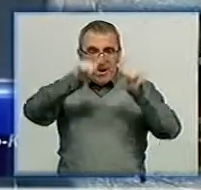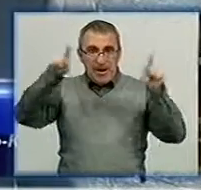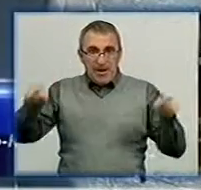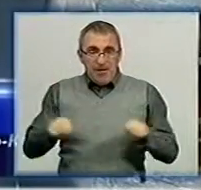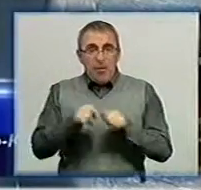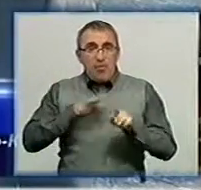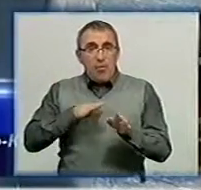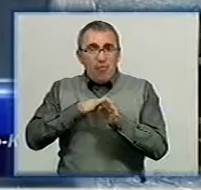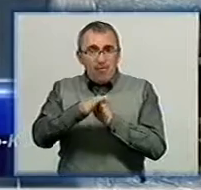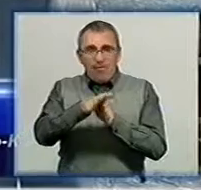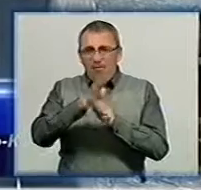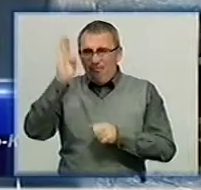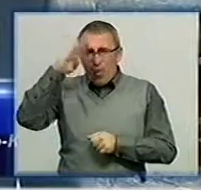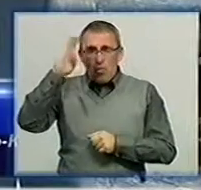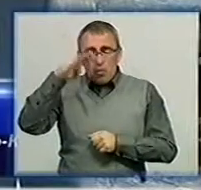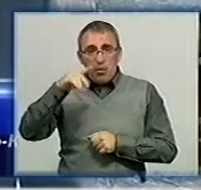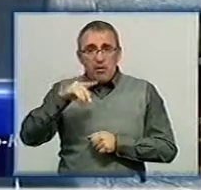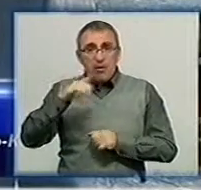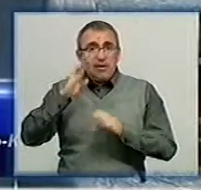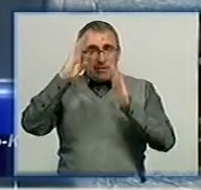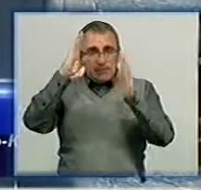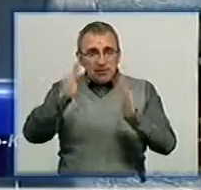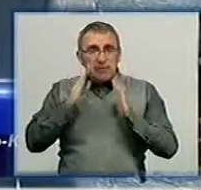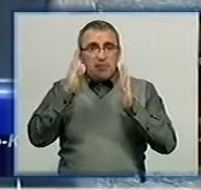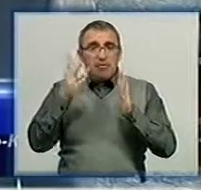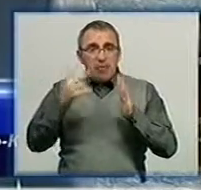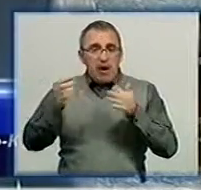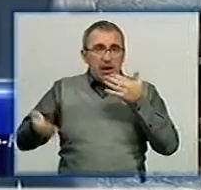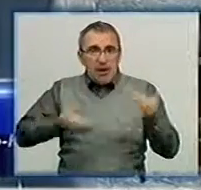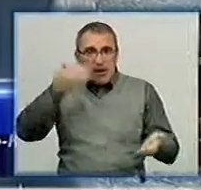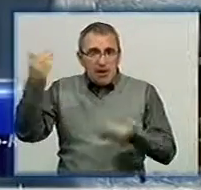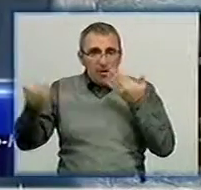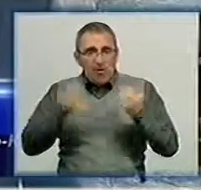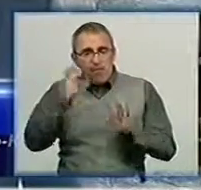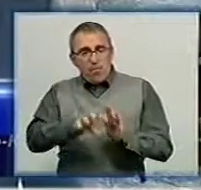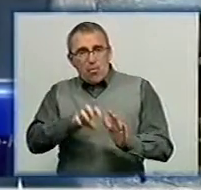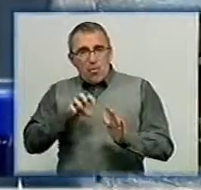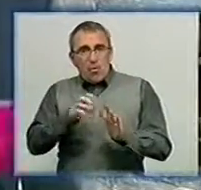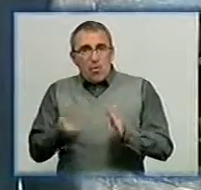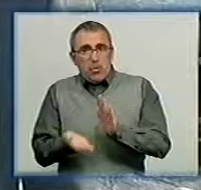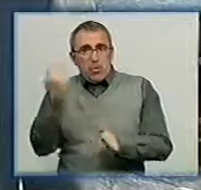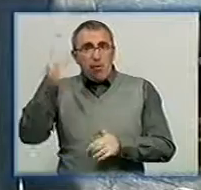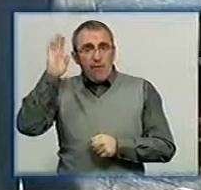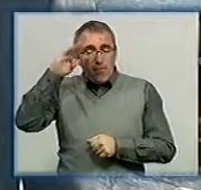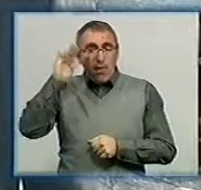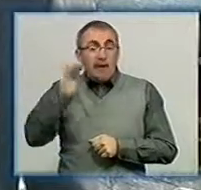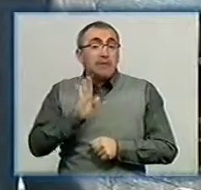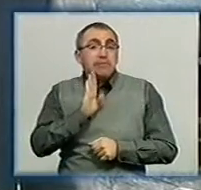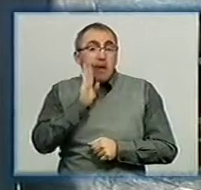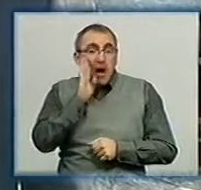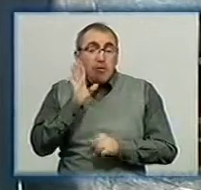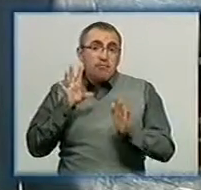наповнений повністю водою, то цілу ніч прийшлось проводити розкопки, відкачування води, а зранку ми вже приступили